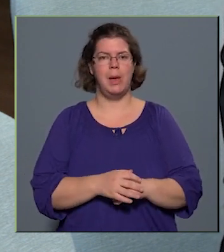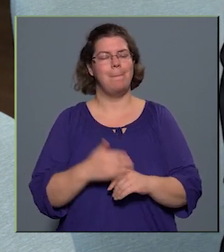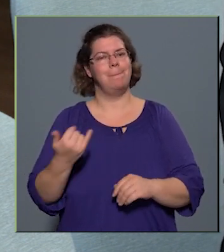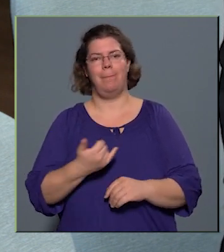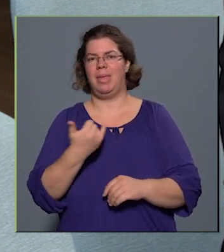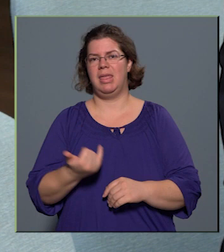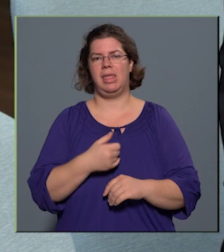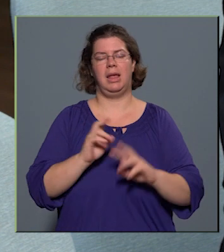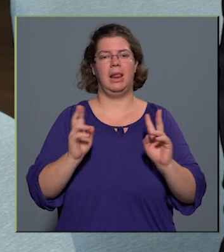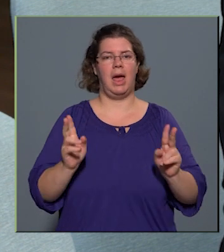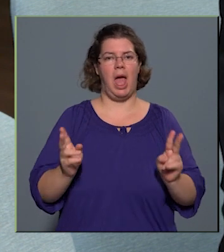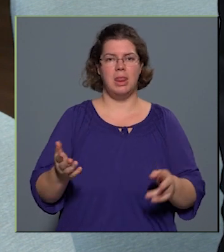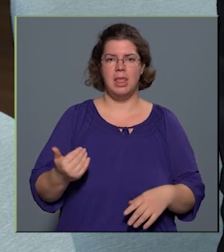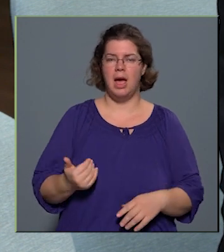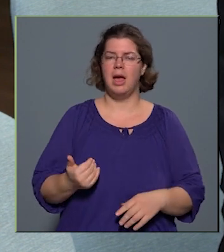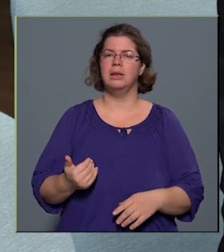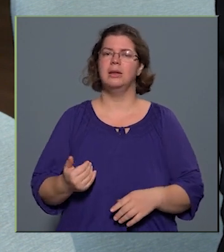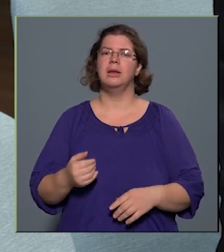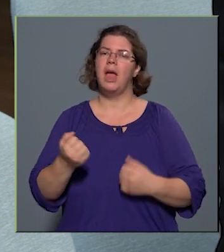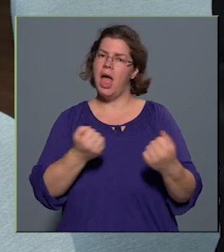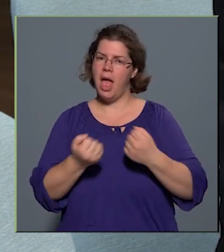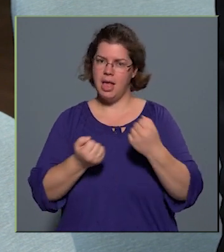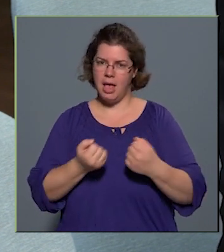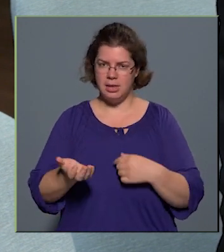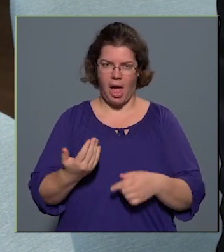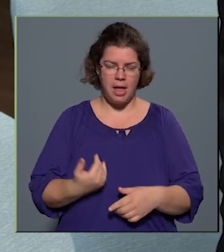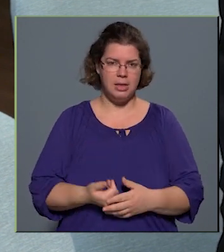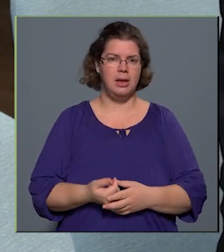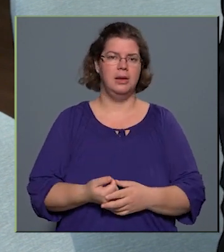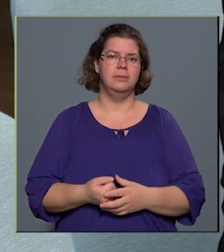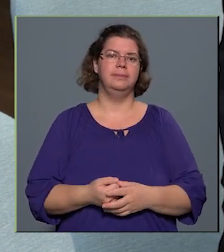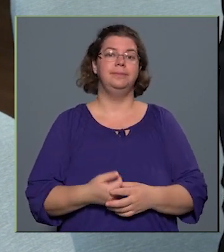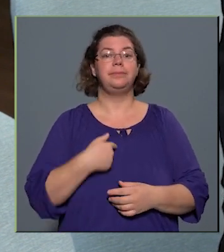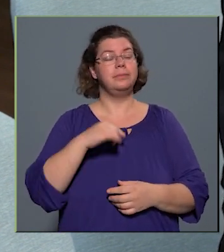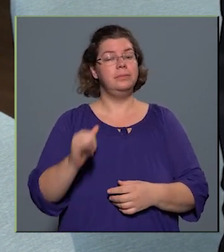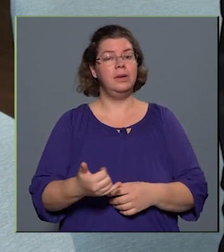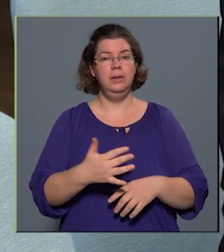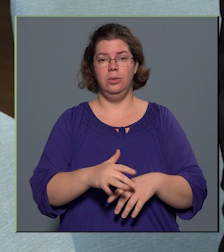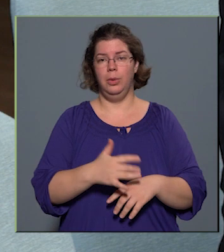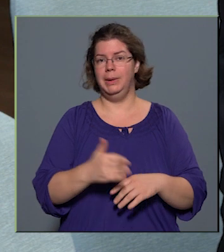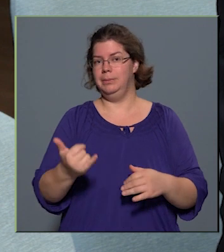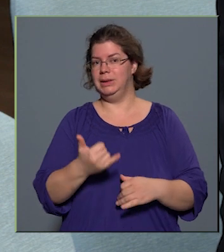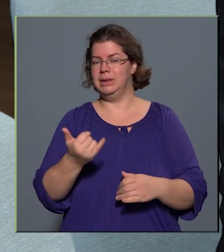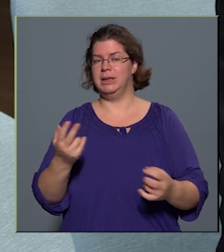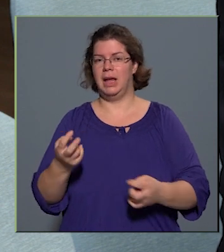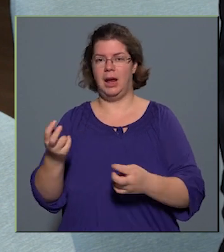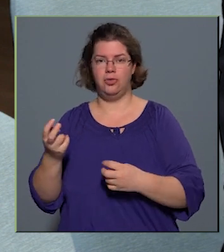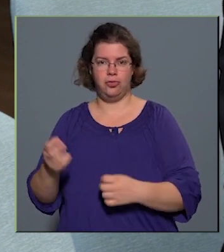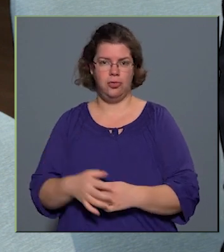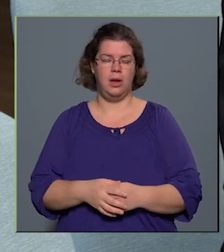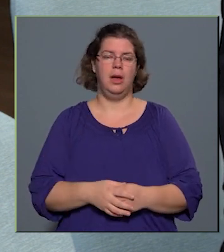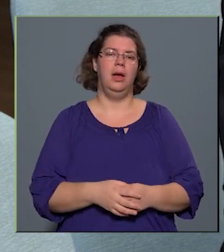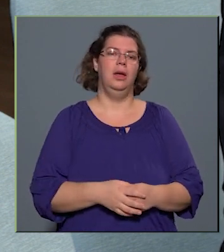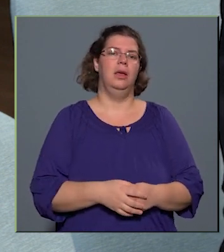mindig lehetett egyeztetni. Én is próbáltam mindig keresni a